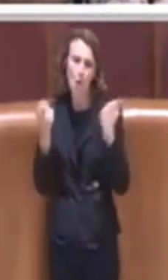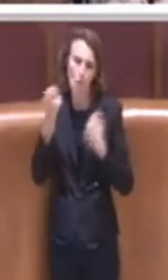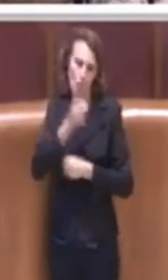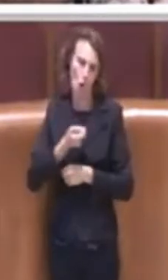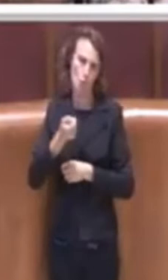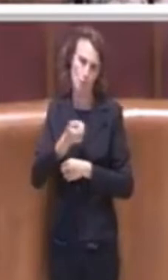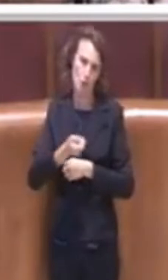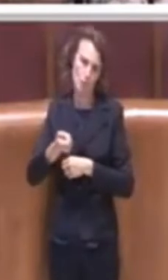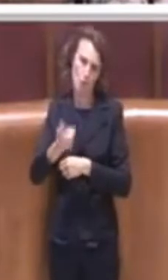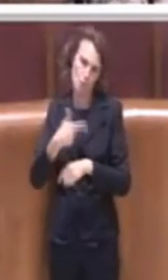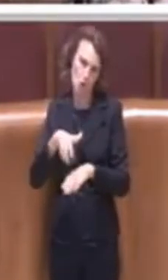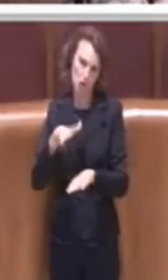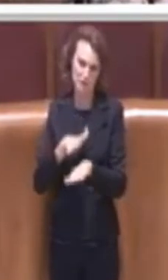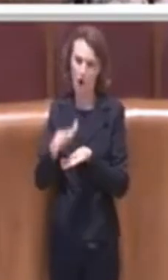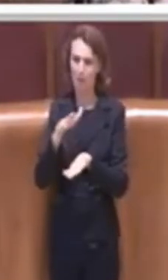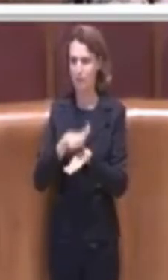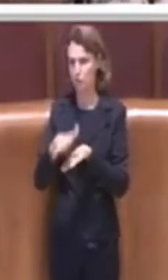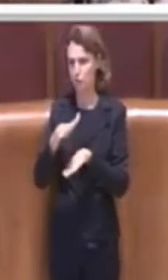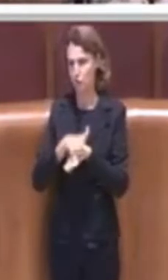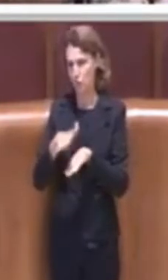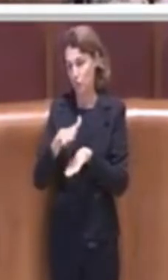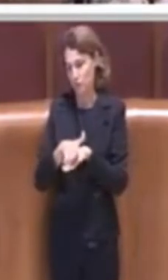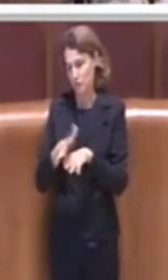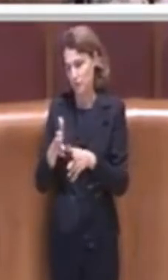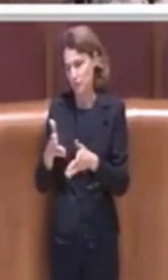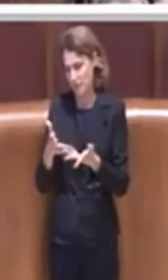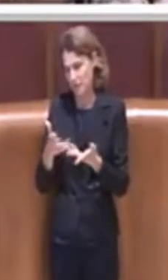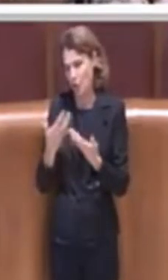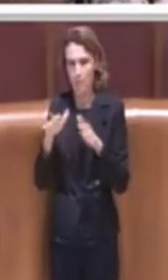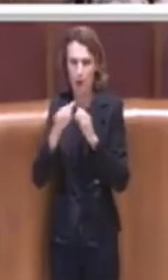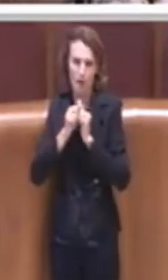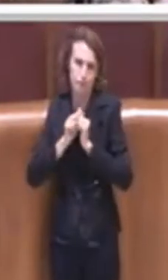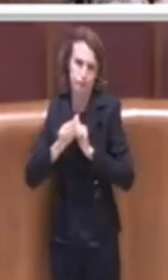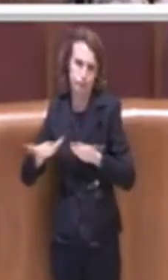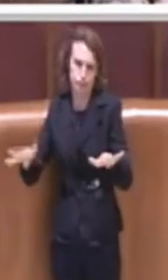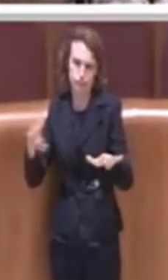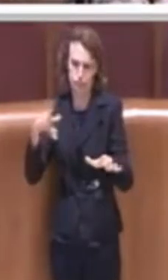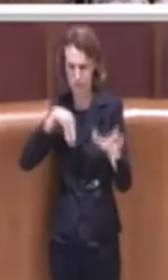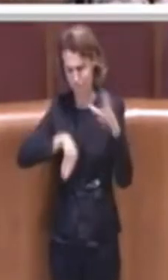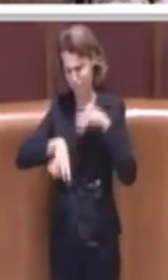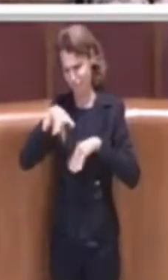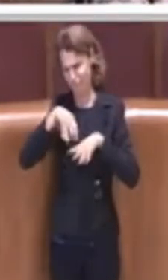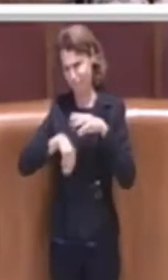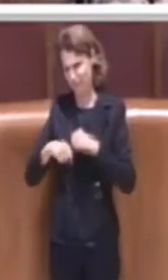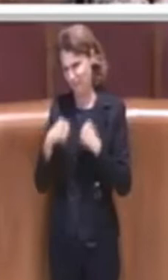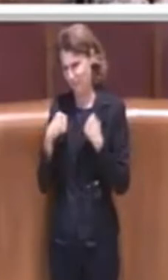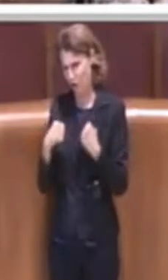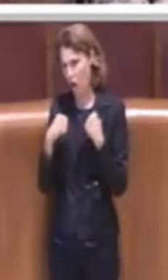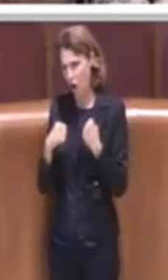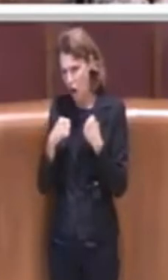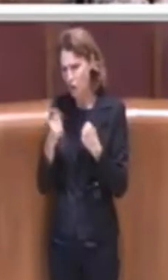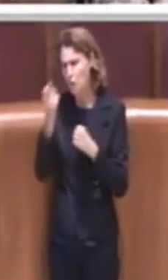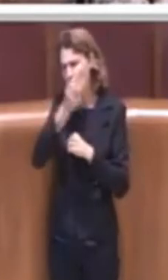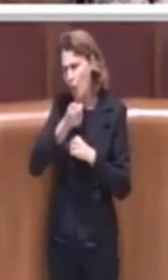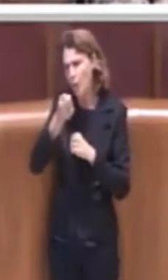abitudini sono di un certo tipo, sono ormai consolidate, quindi dobbiamo